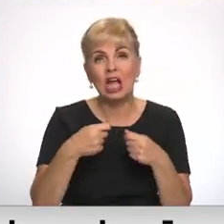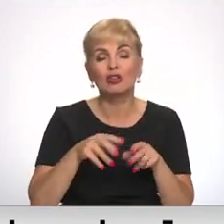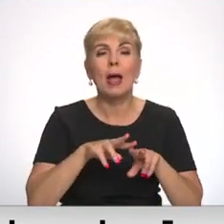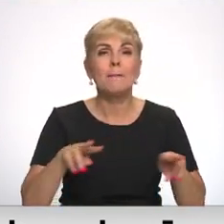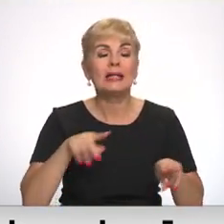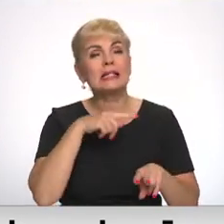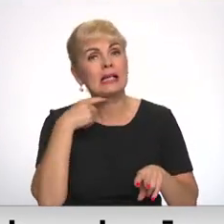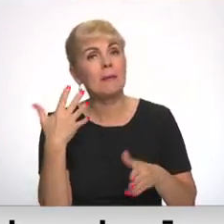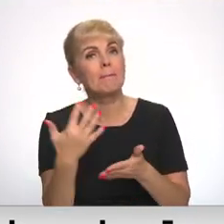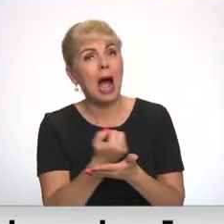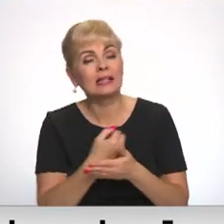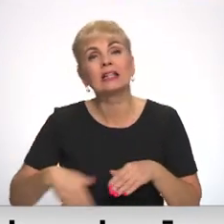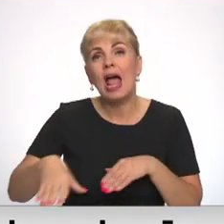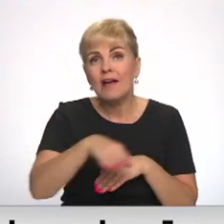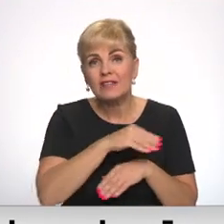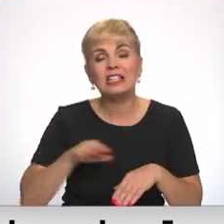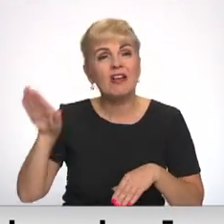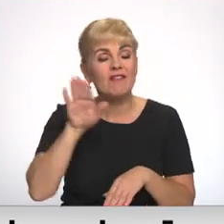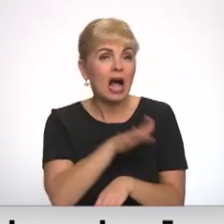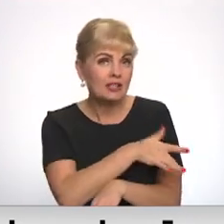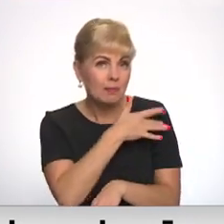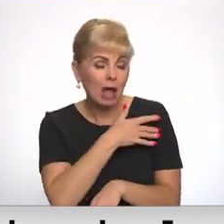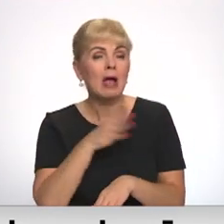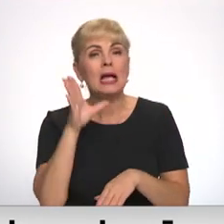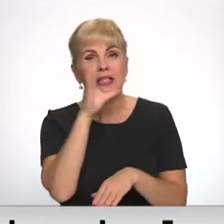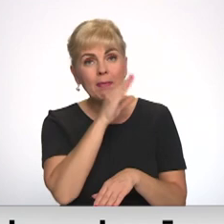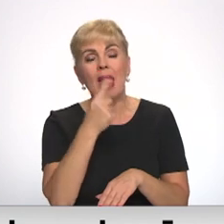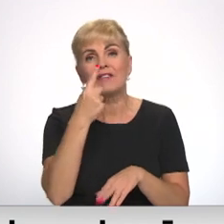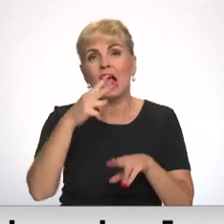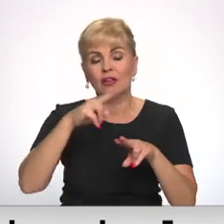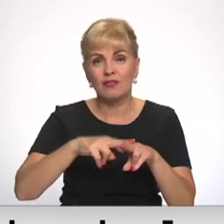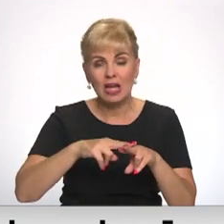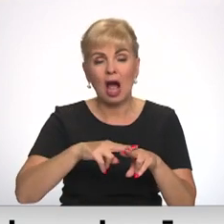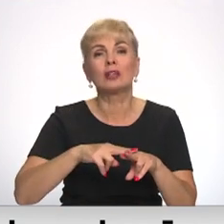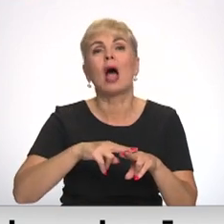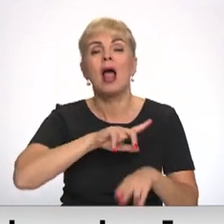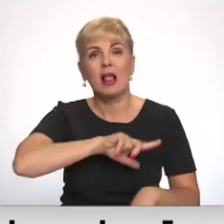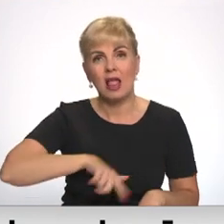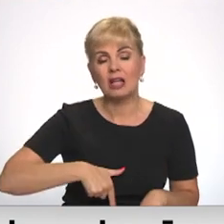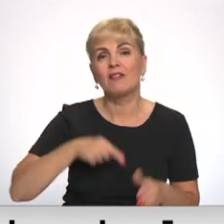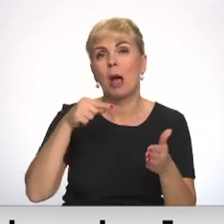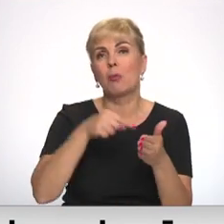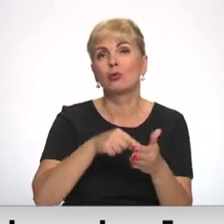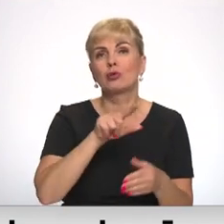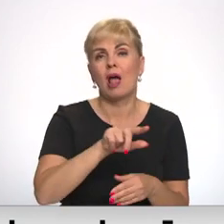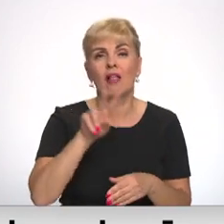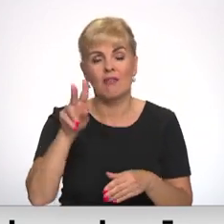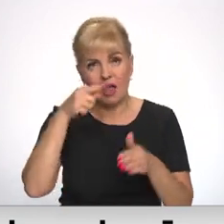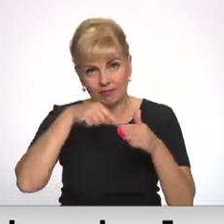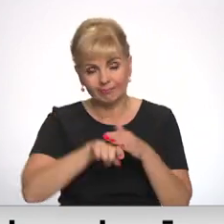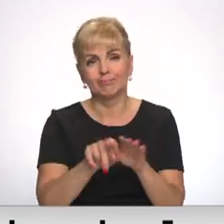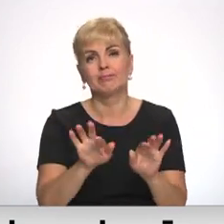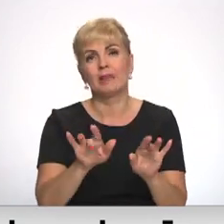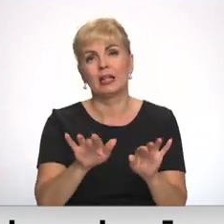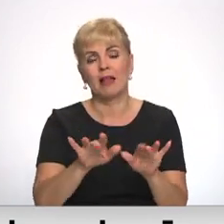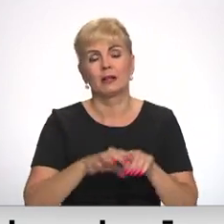panākt, lai pilnīgi visi valsts pakalpojumi būtu pieejami vietnē latvija.lv. Iļie Koziņc, Ivorža,